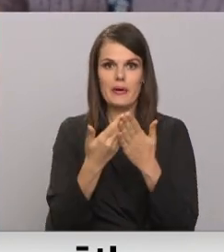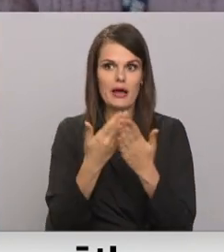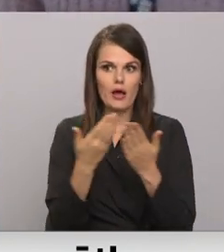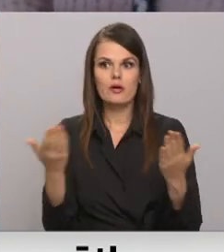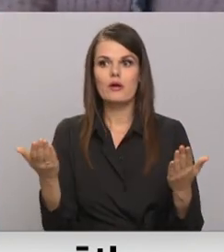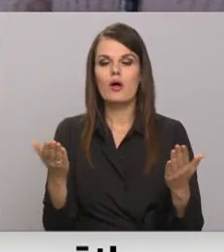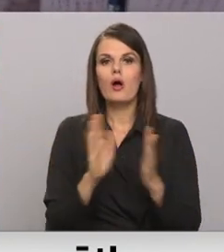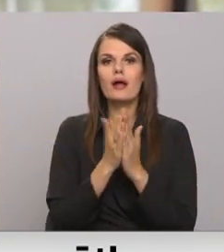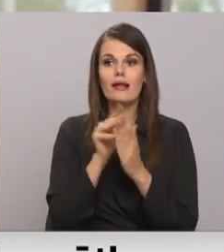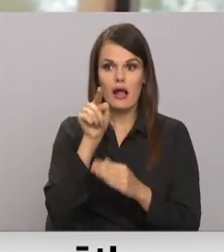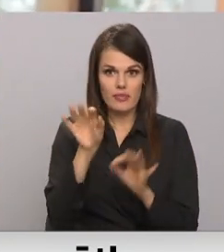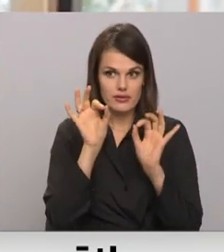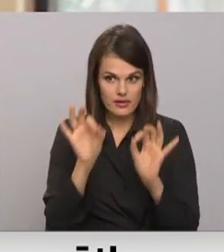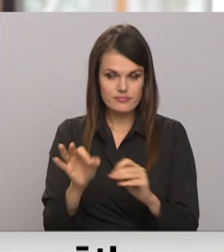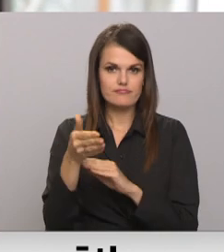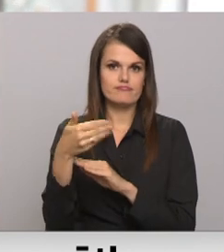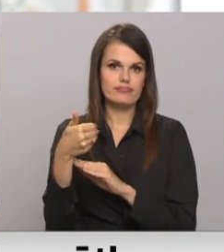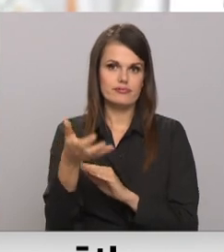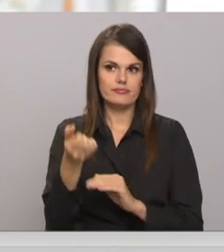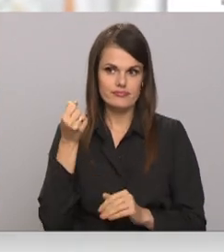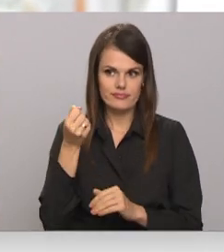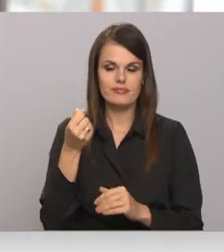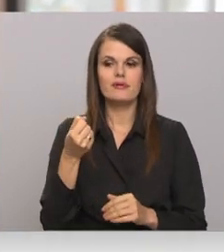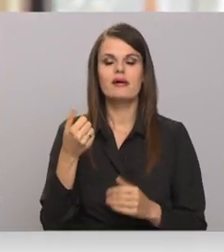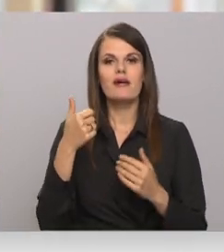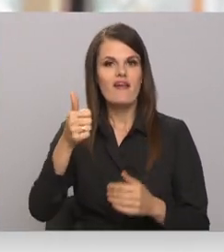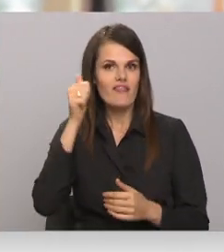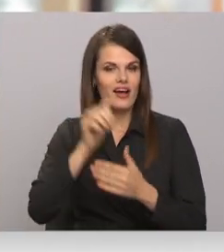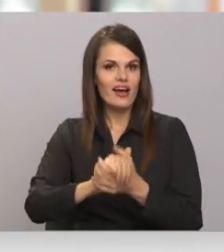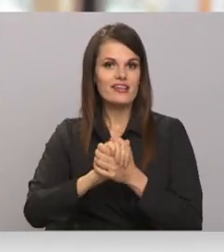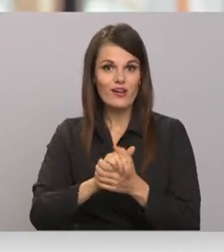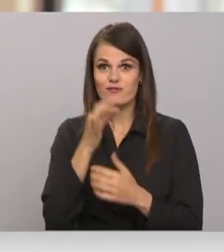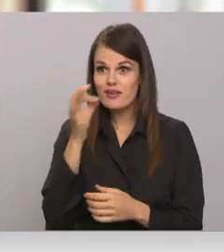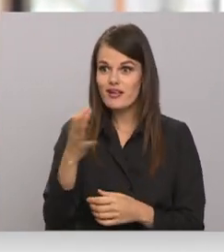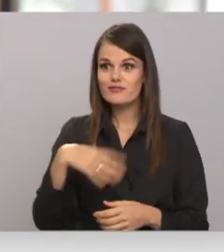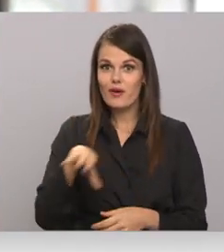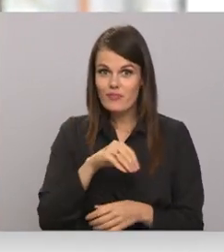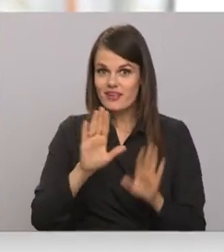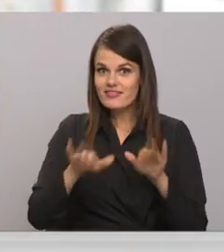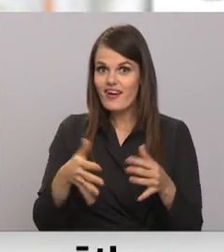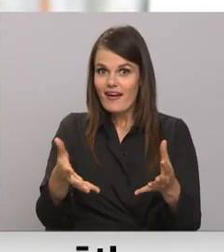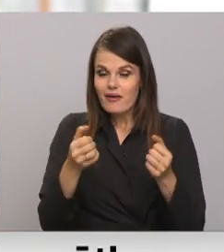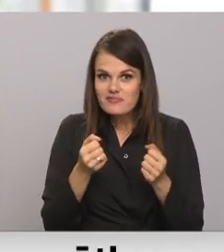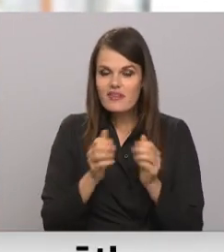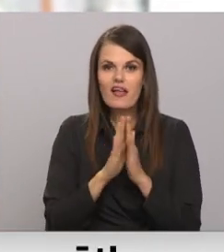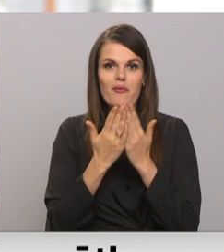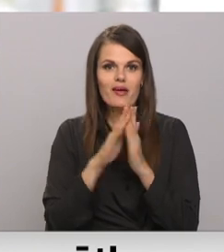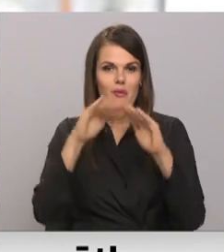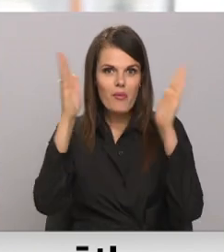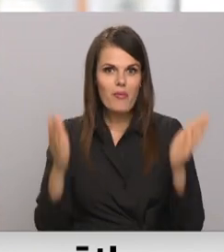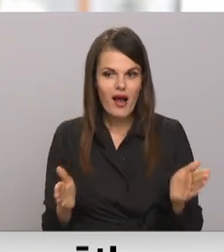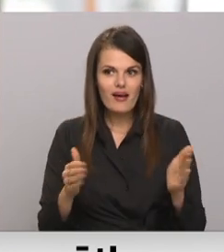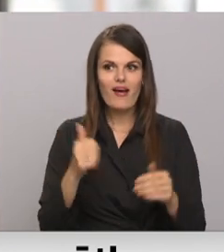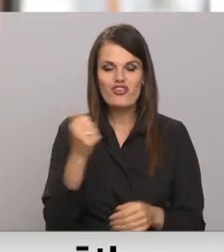rezervētā grāmata. Man jau vakar es te saku draudzinē mums, pakumātā es varam saņemt un viņai